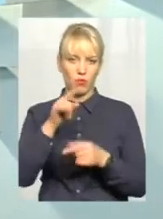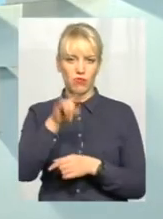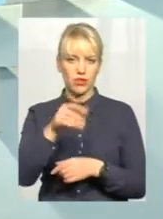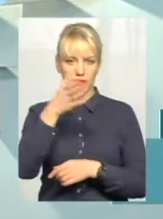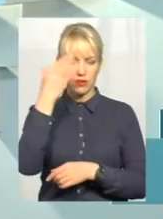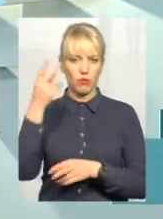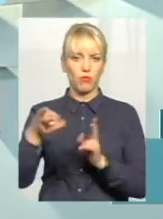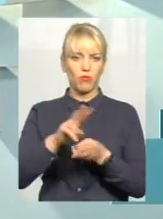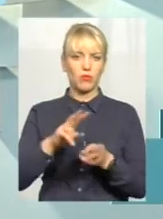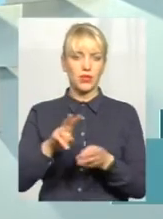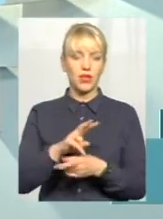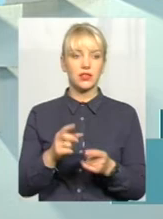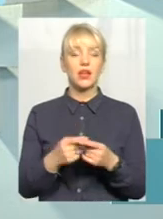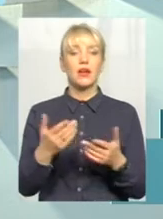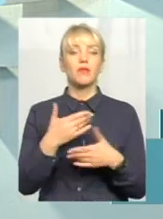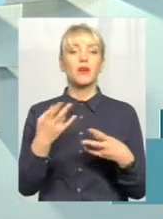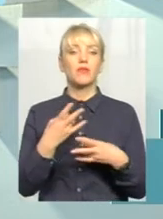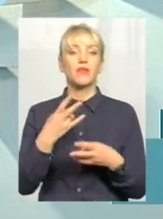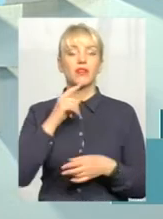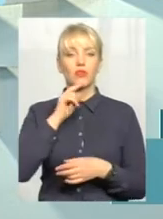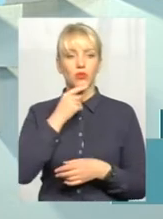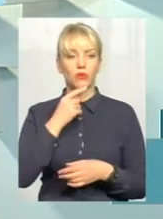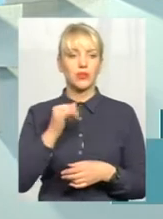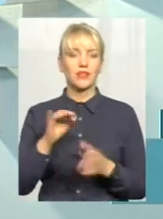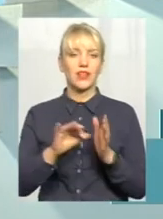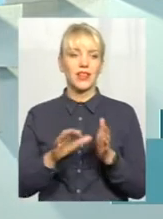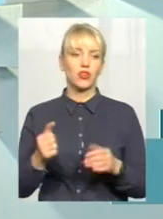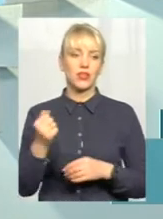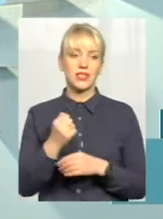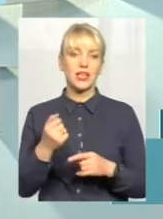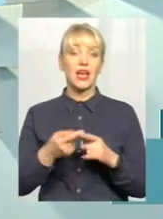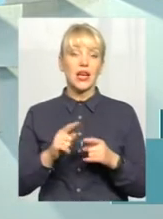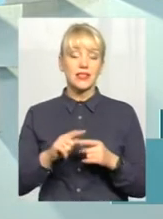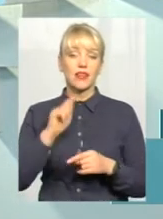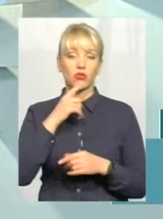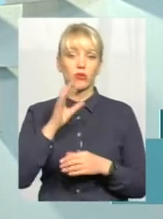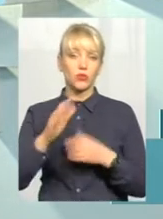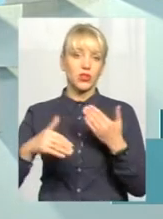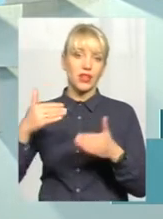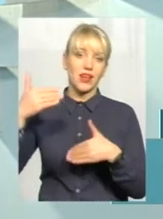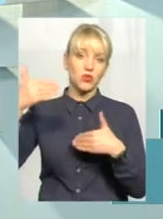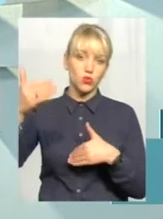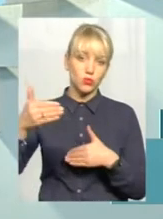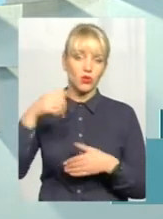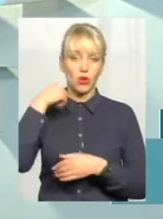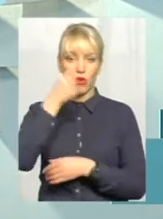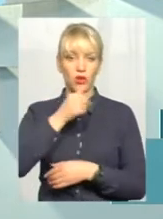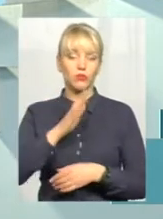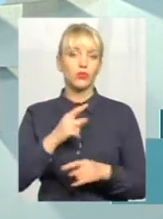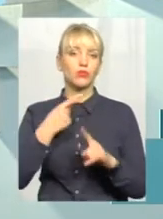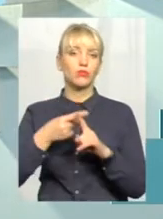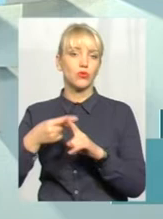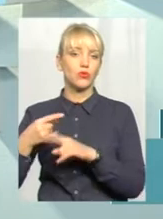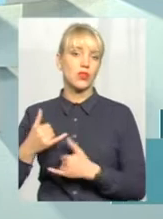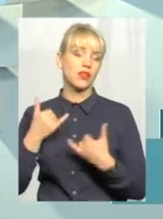ще якісь інші речі. Ми маємо економію по енергоносіях. І ця економія буде всі наступні роки давати додатковий плюс громаді.